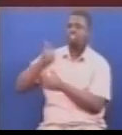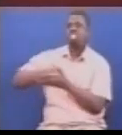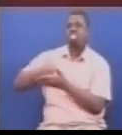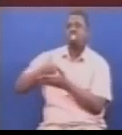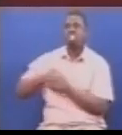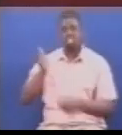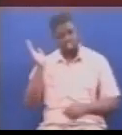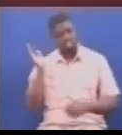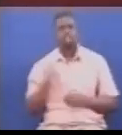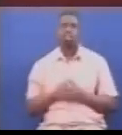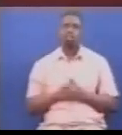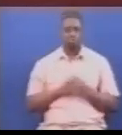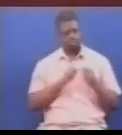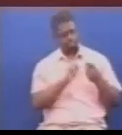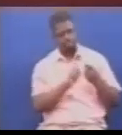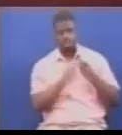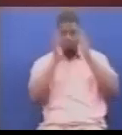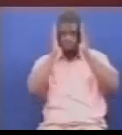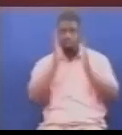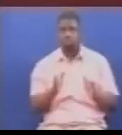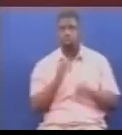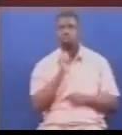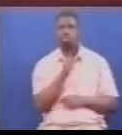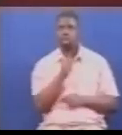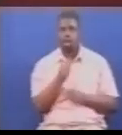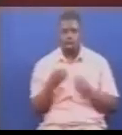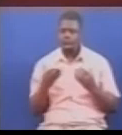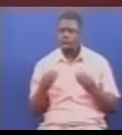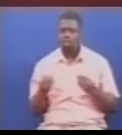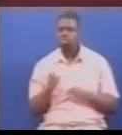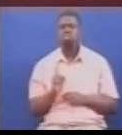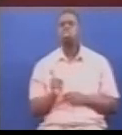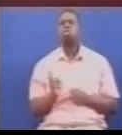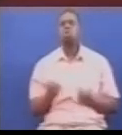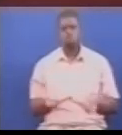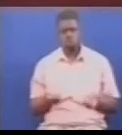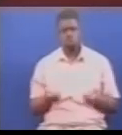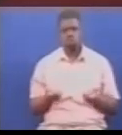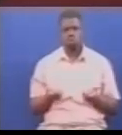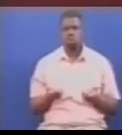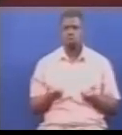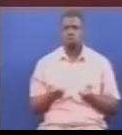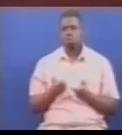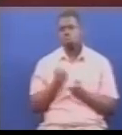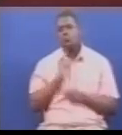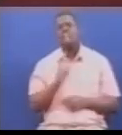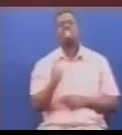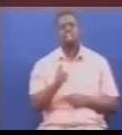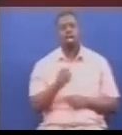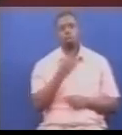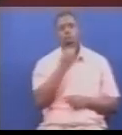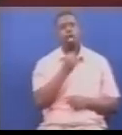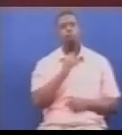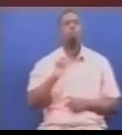ifatavyo. Sehemaa, mwishimua speaker, sirahisi kwa serekali kwa giza Tohara kuwa lazima kwa wanaume wote